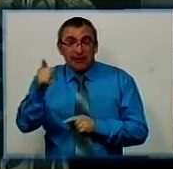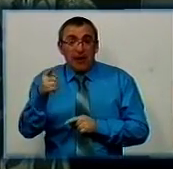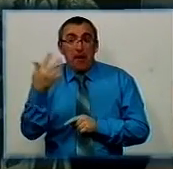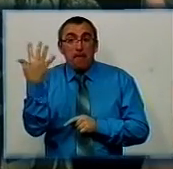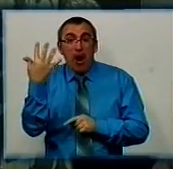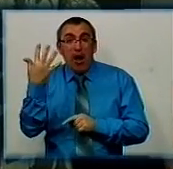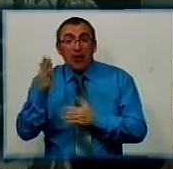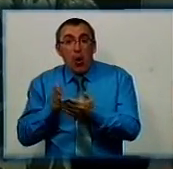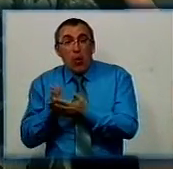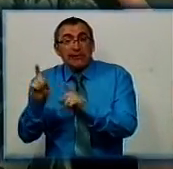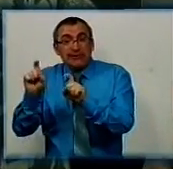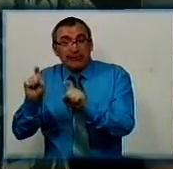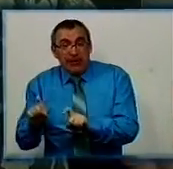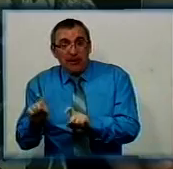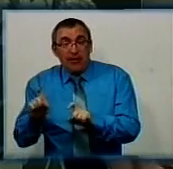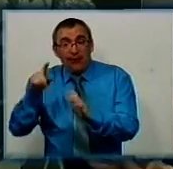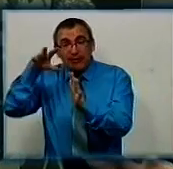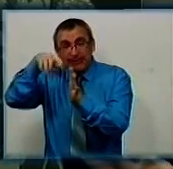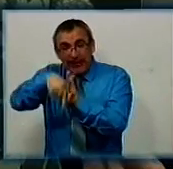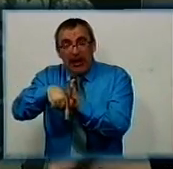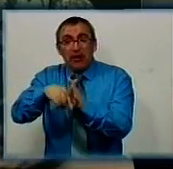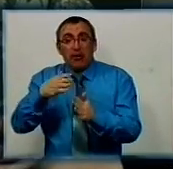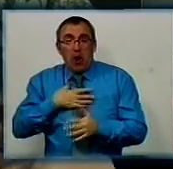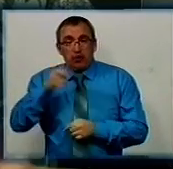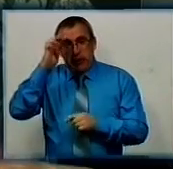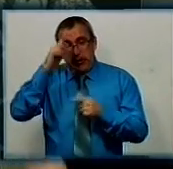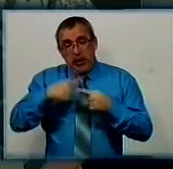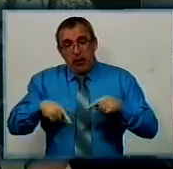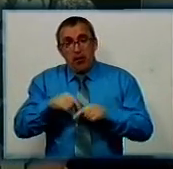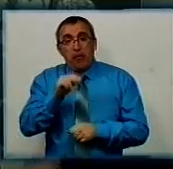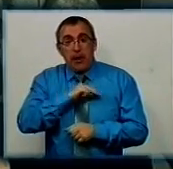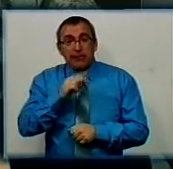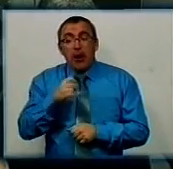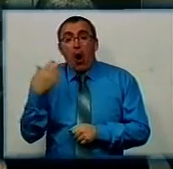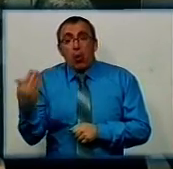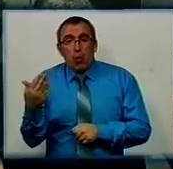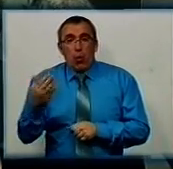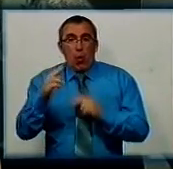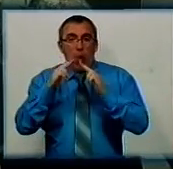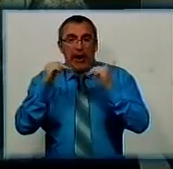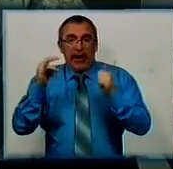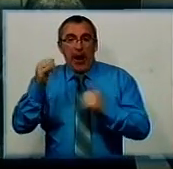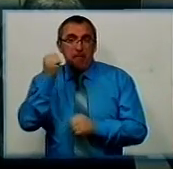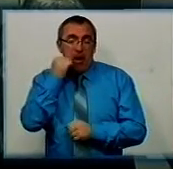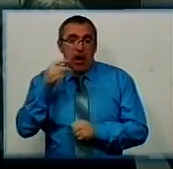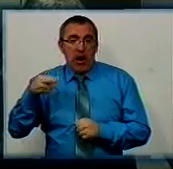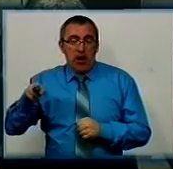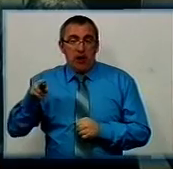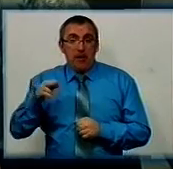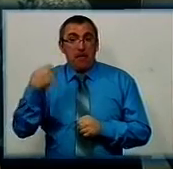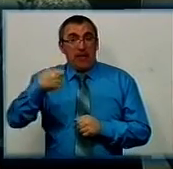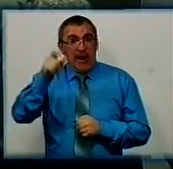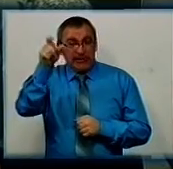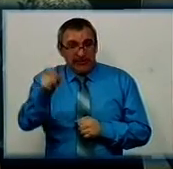колона, яка сидить всередині нашої країни і яка працює на руку Кремля. Якщо наш президент його